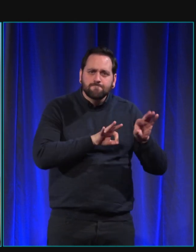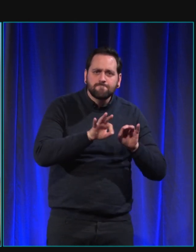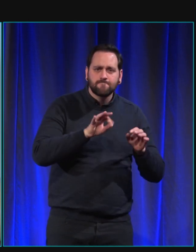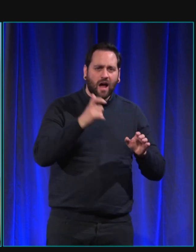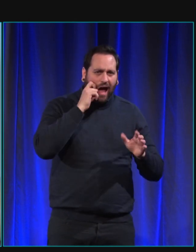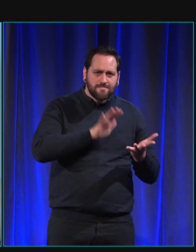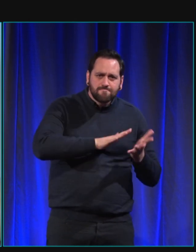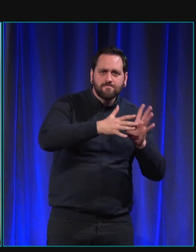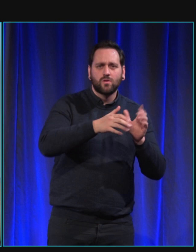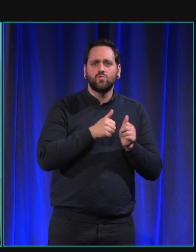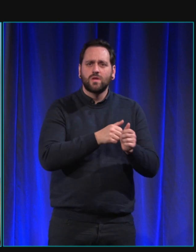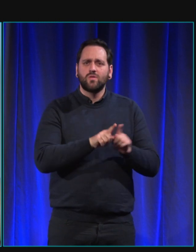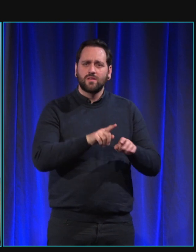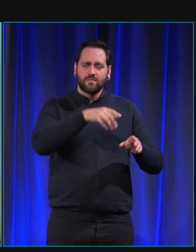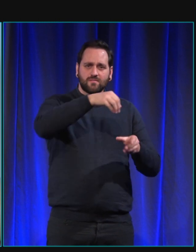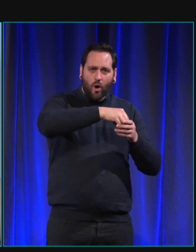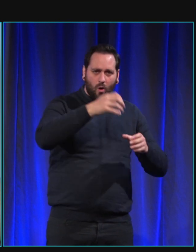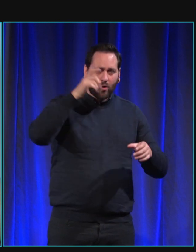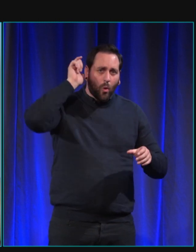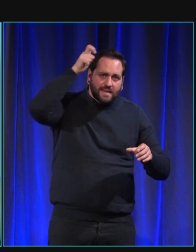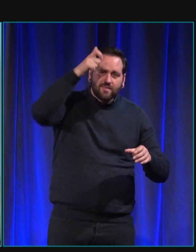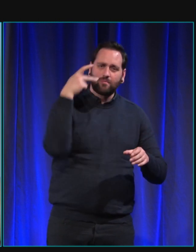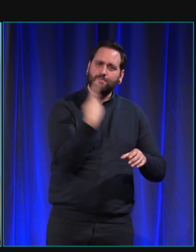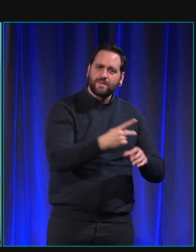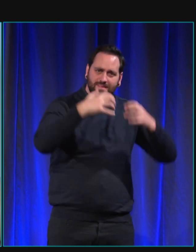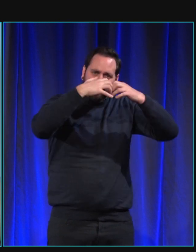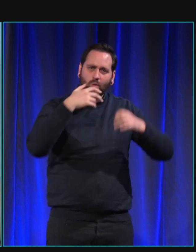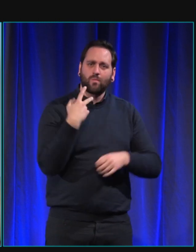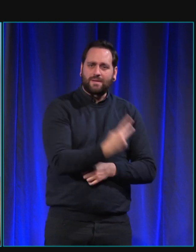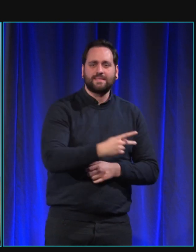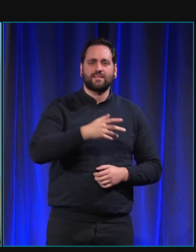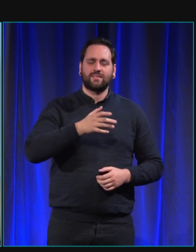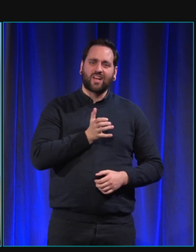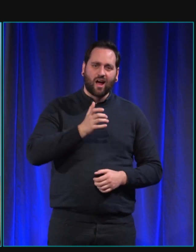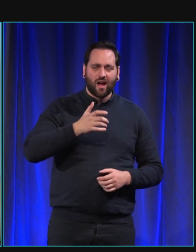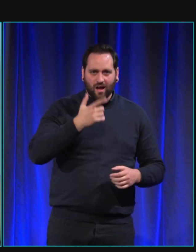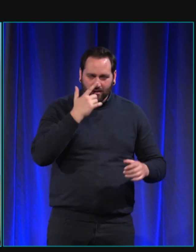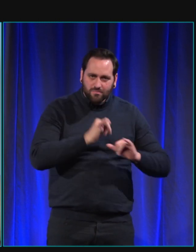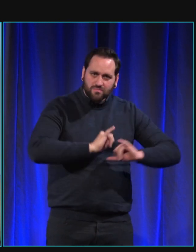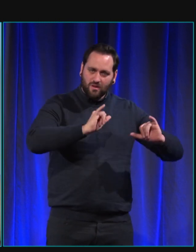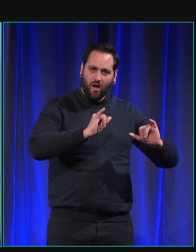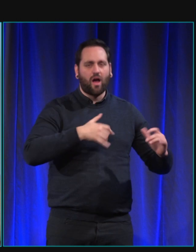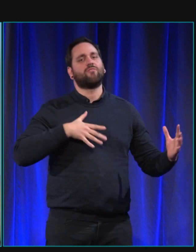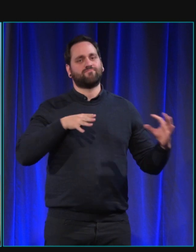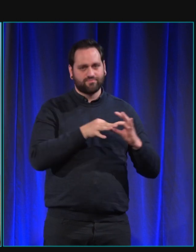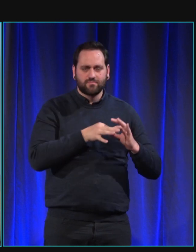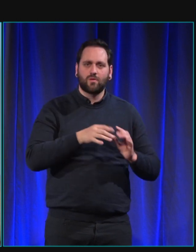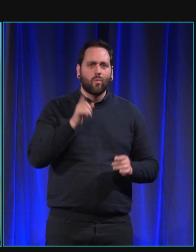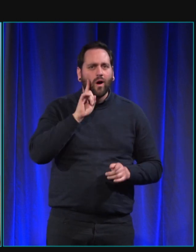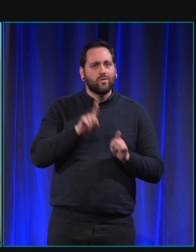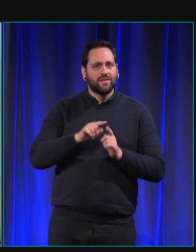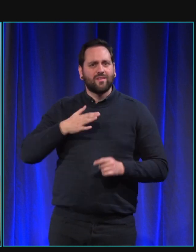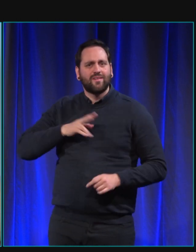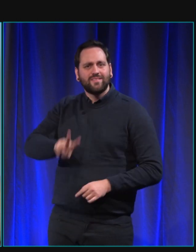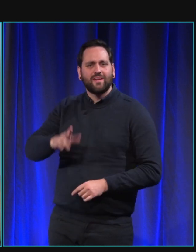qui ont permis, et puis leur capacité aussi à créer du lien, puisque c'est une espèce sociale, le chien, comme l'être humain également. Et donc, a